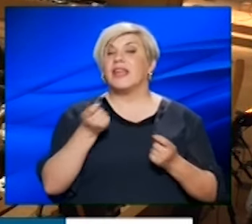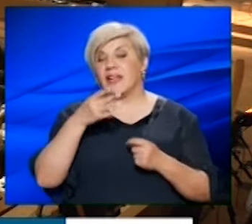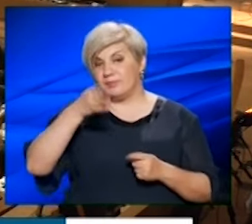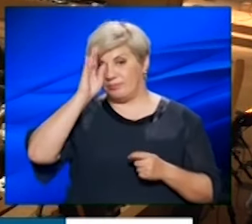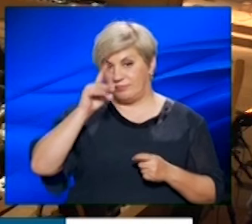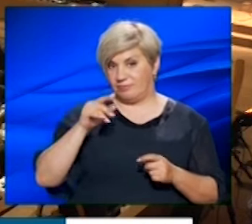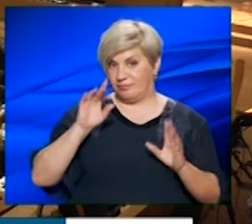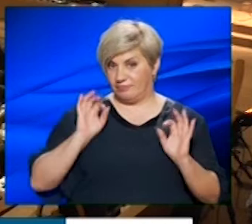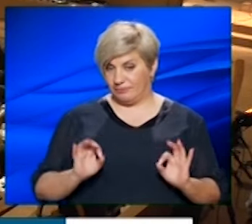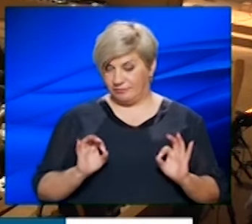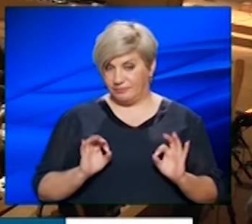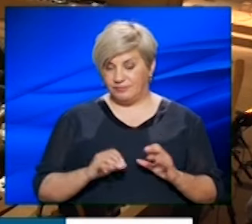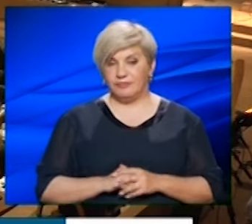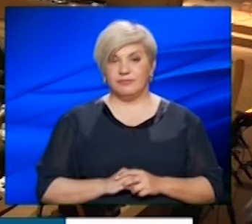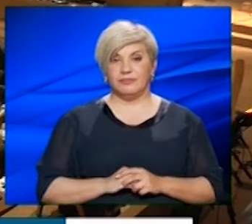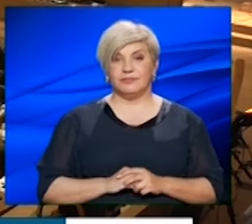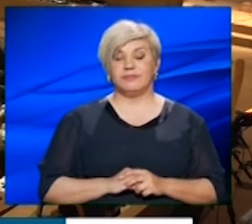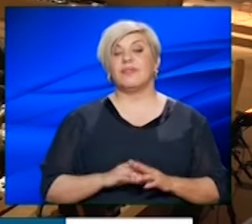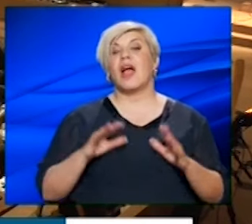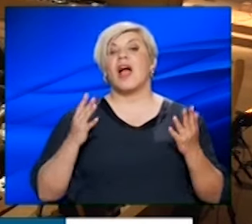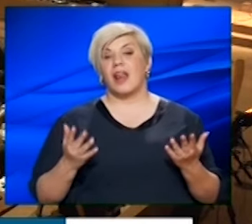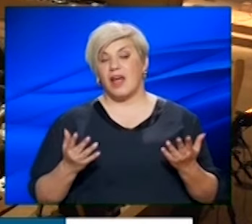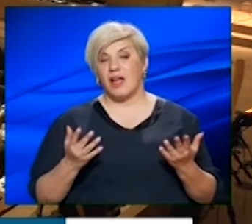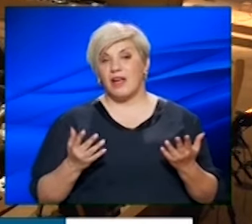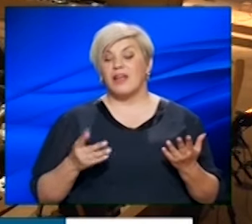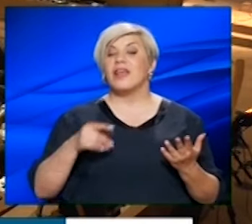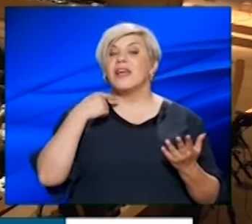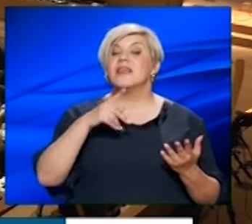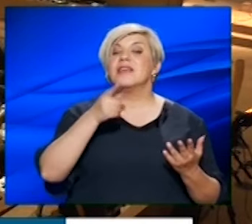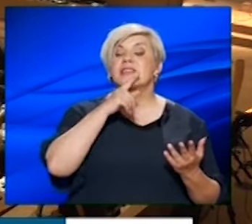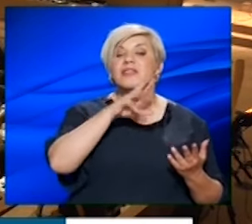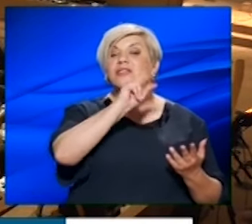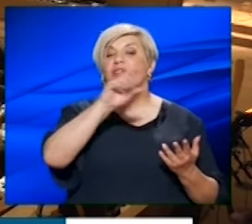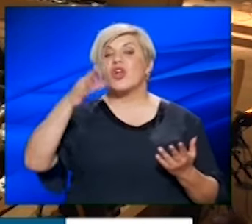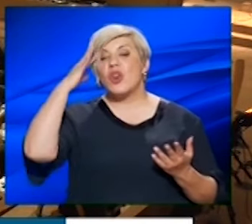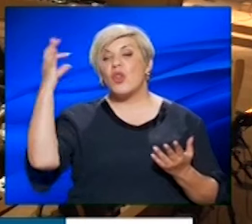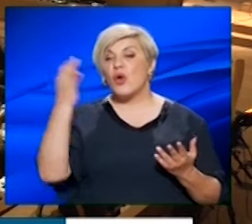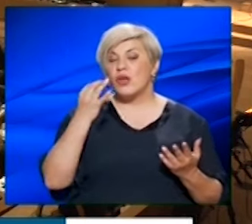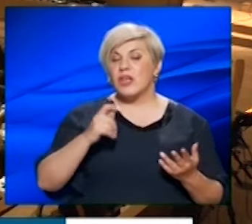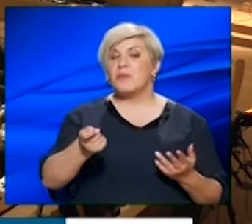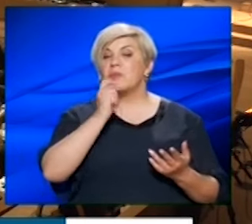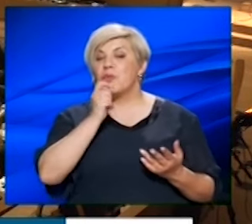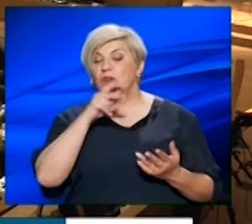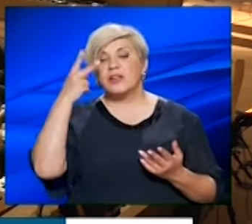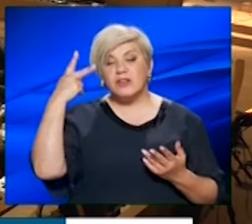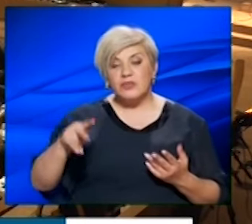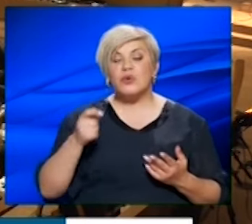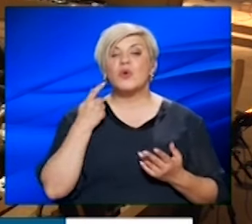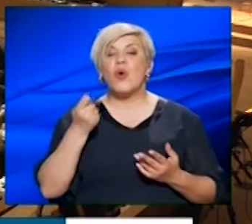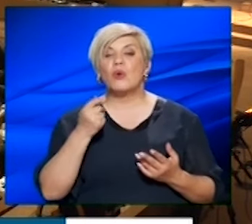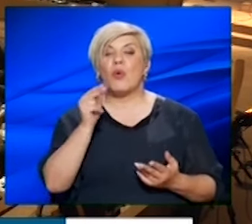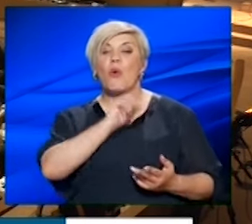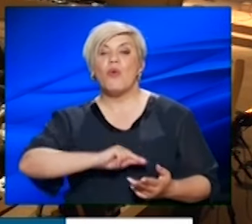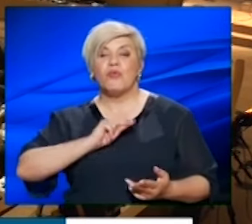αναπάντεχο. Αλλά όχι, γιατί είστε στην ίδια λογική. Η πολιτική σας ακολουθεί τη λογική κόστους